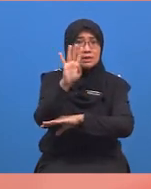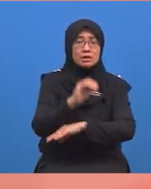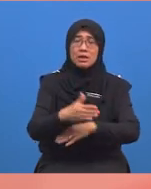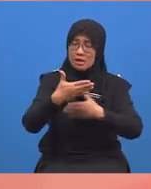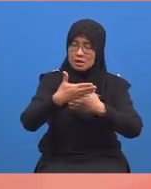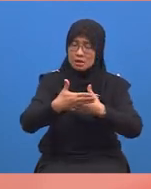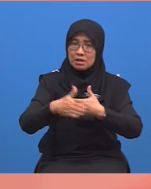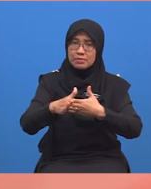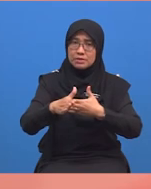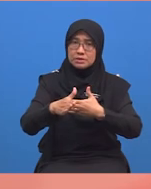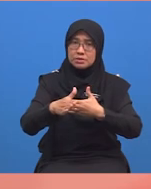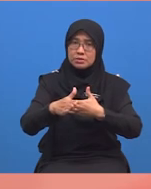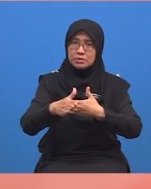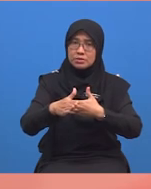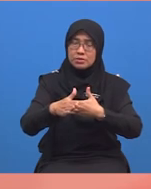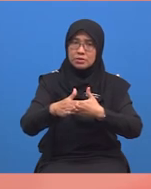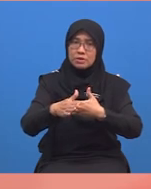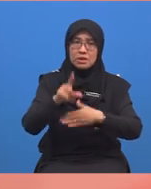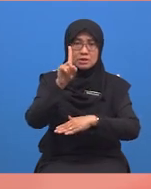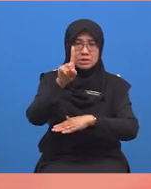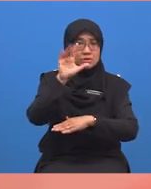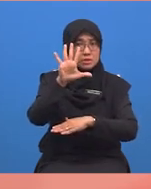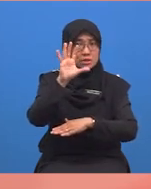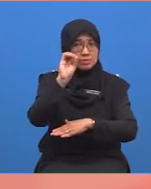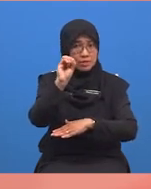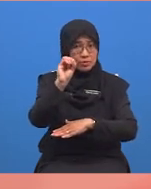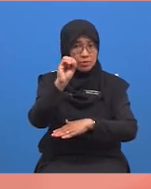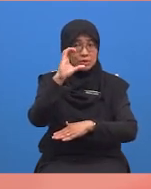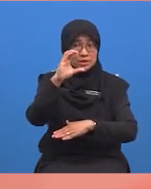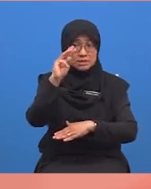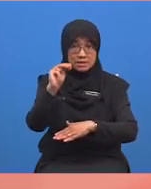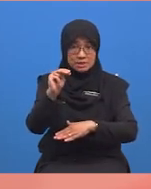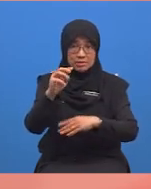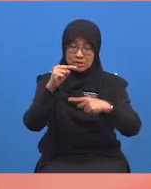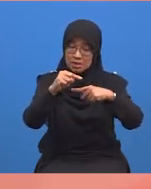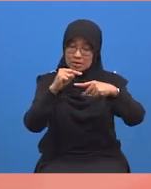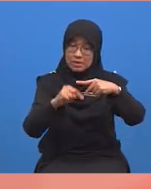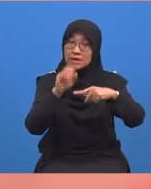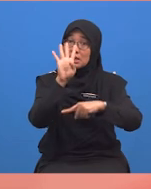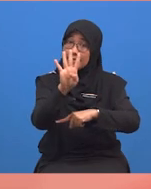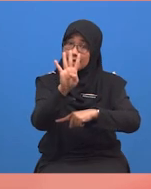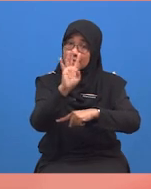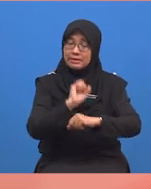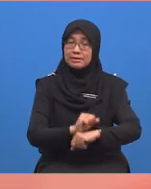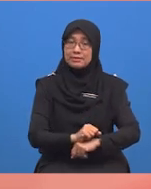Kemudian, kita lihat seratus lima puluh sentimeter bahagi empat.